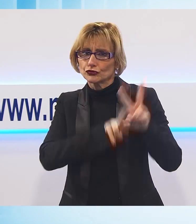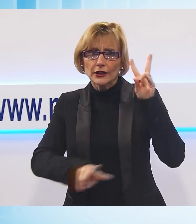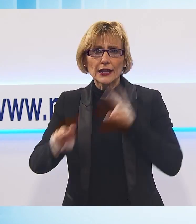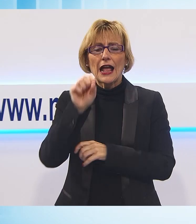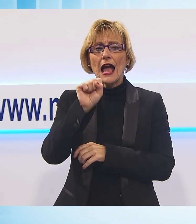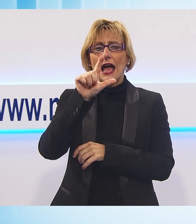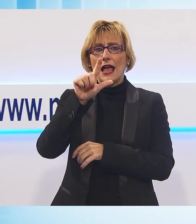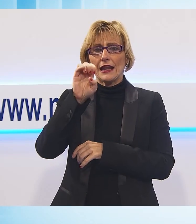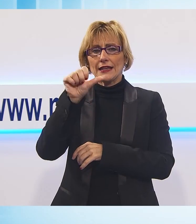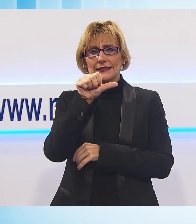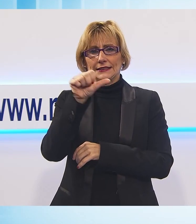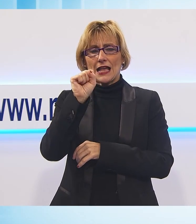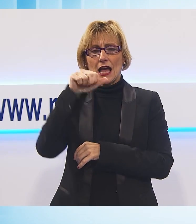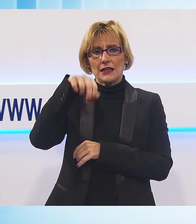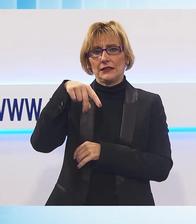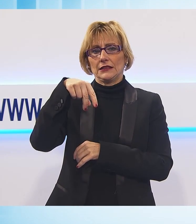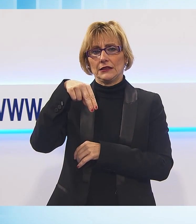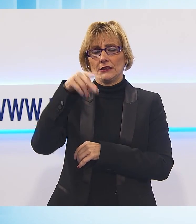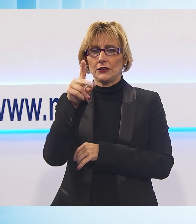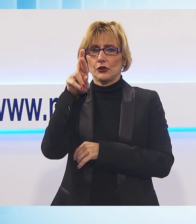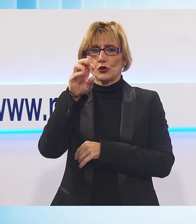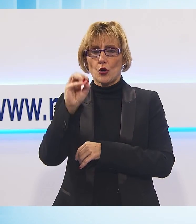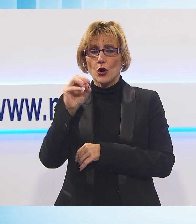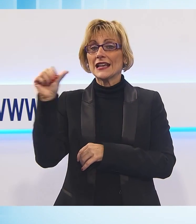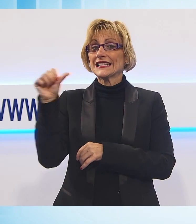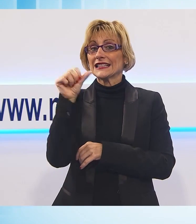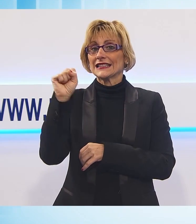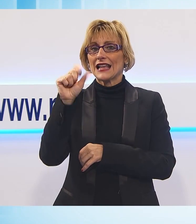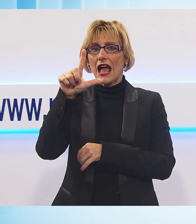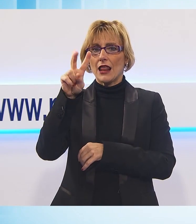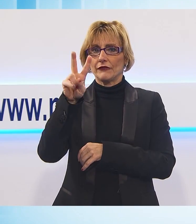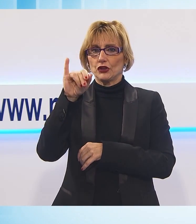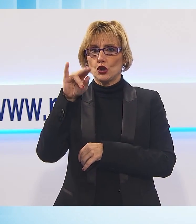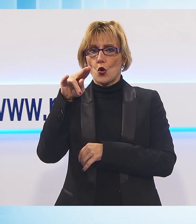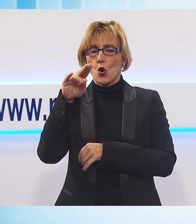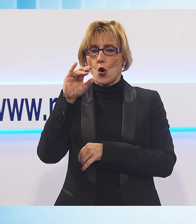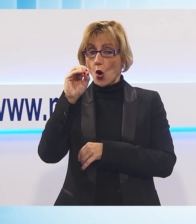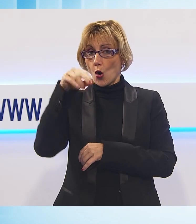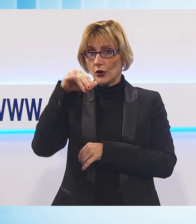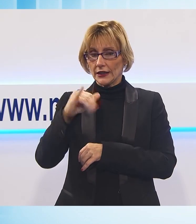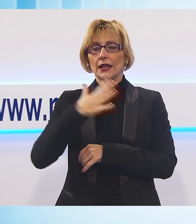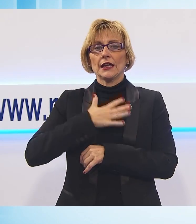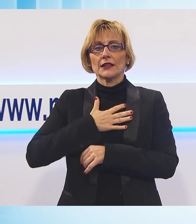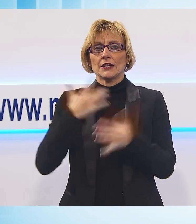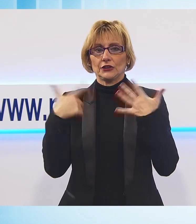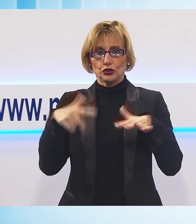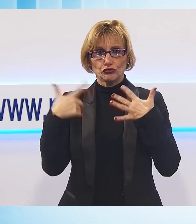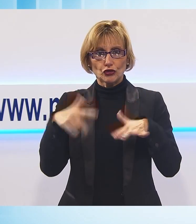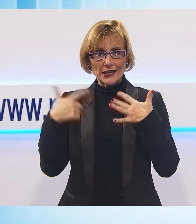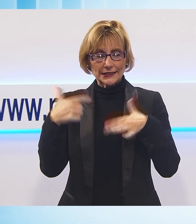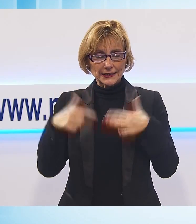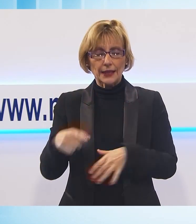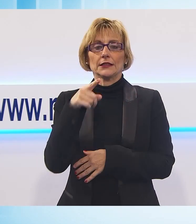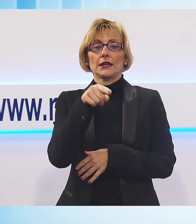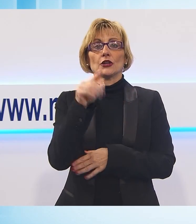Salvioni, 17 anni, scomparso da sabato sera nella zona di Lammari, il ragazzo appunto